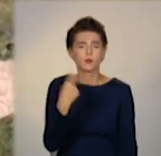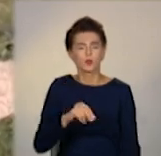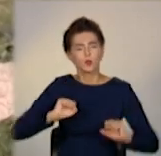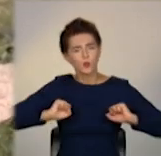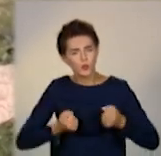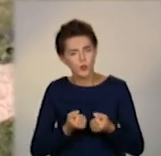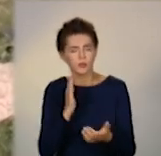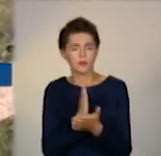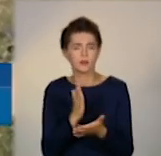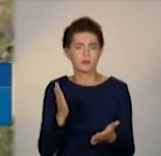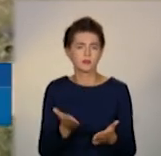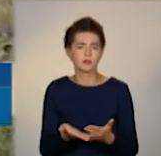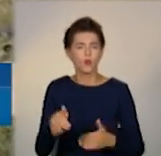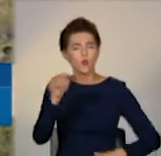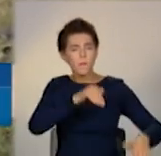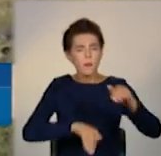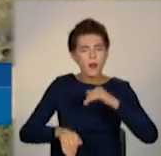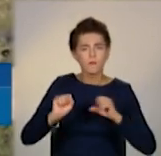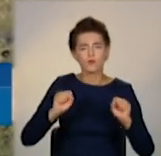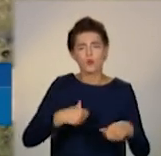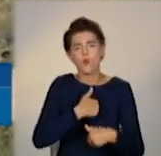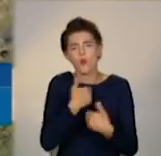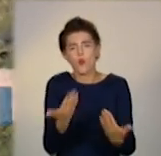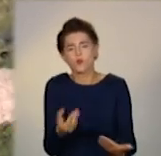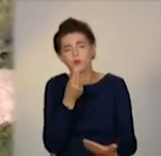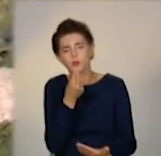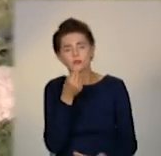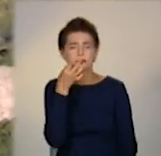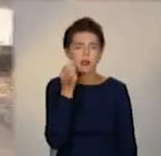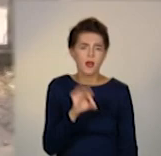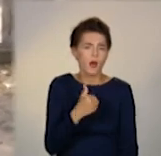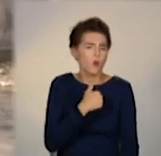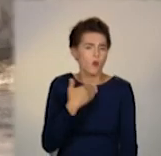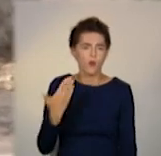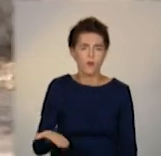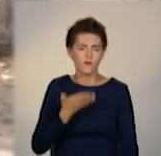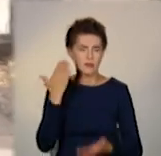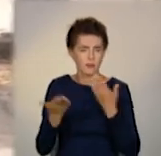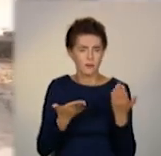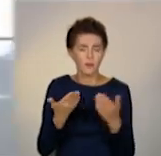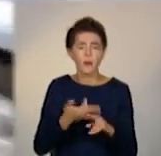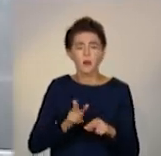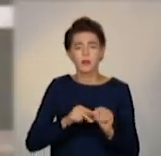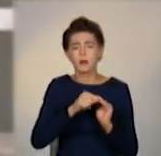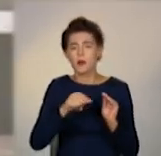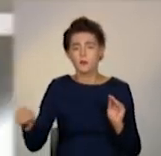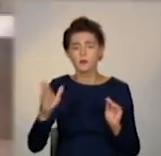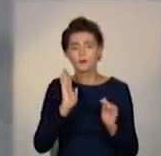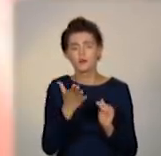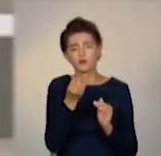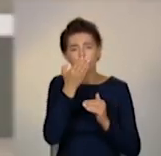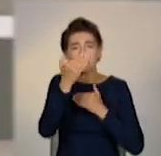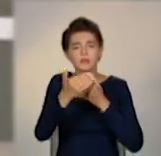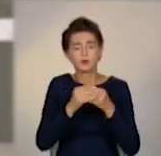є. Покупатися можна, коли хочеш, покушати, сладенько. У другій половині літа, можливо, кілька пришкільних